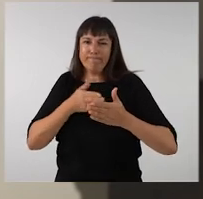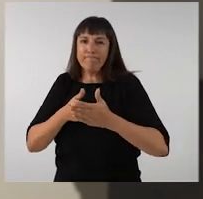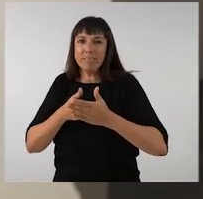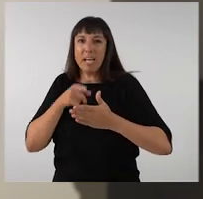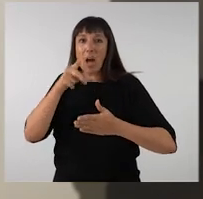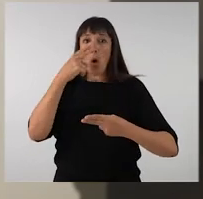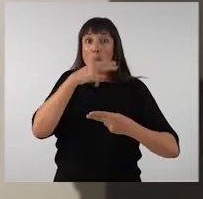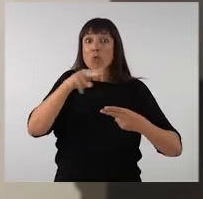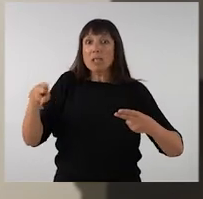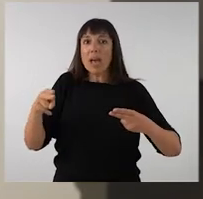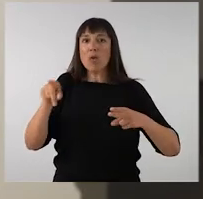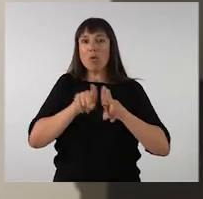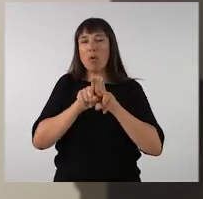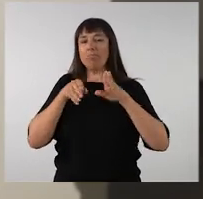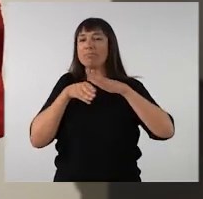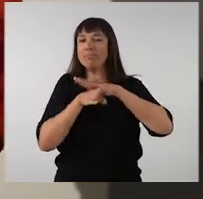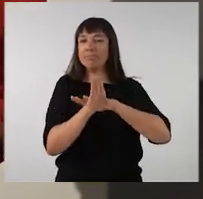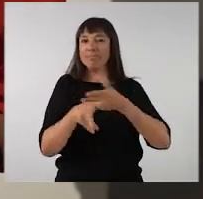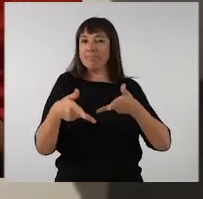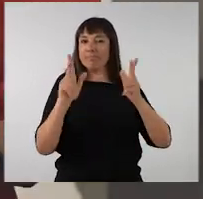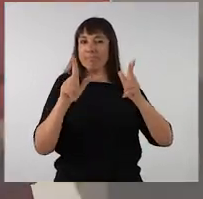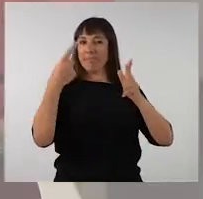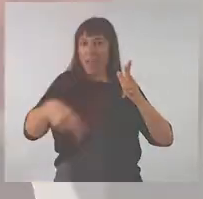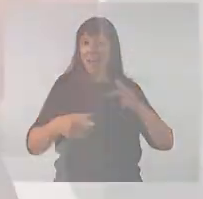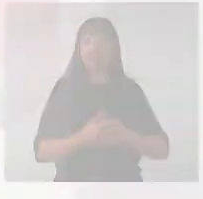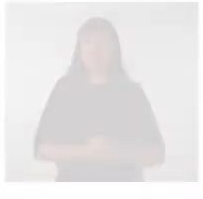a la vida, doncs al museu troben una via d'entrada.